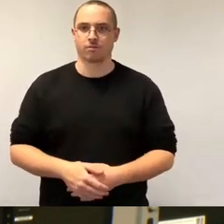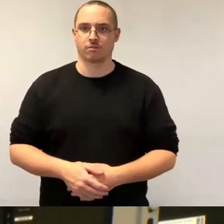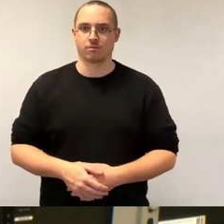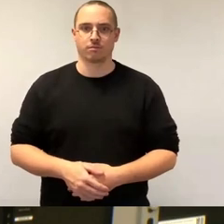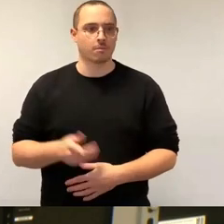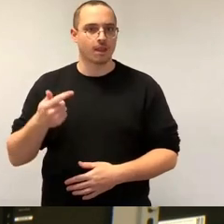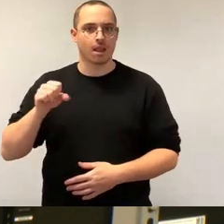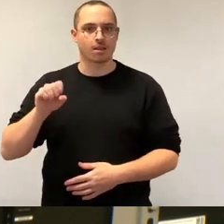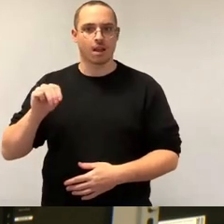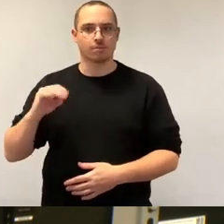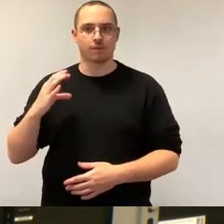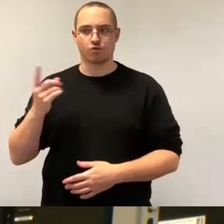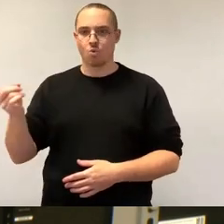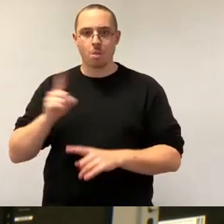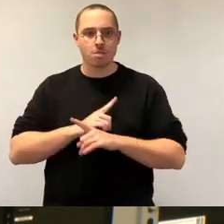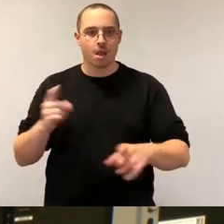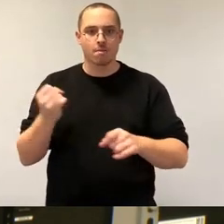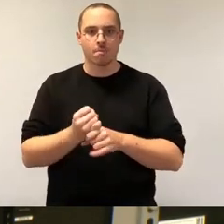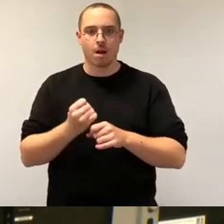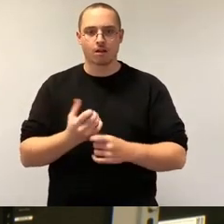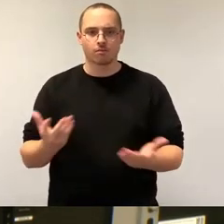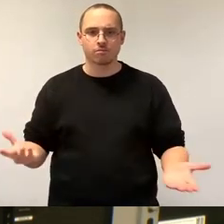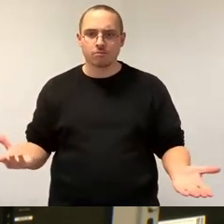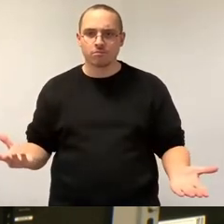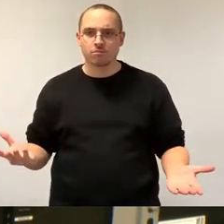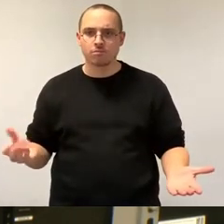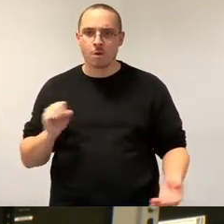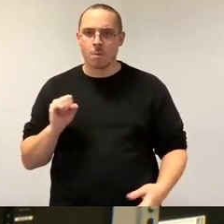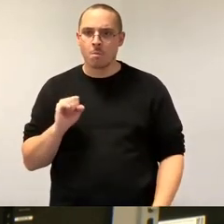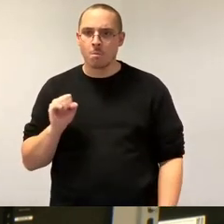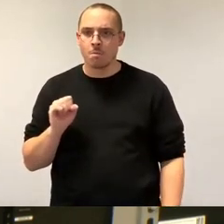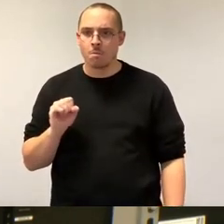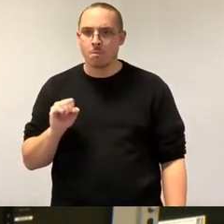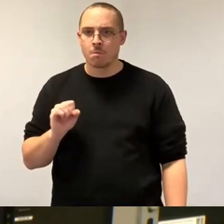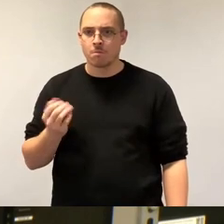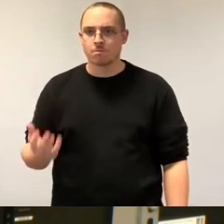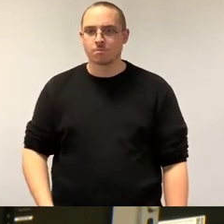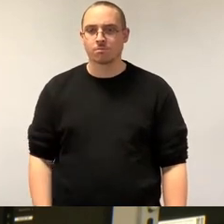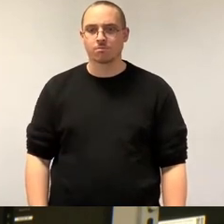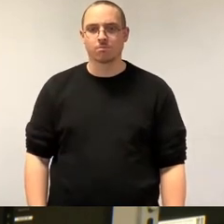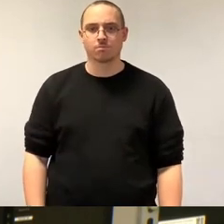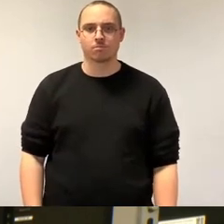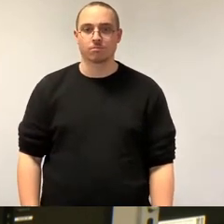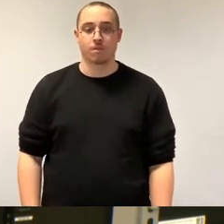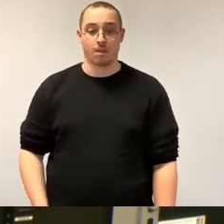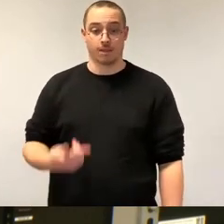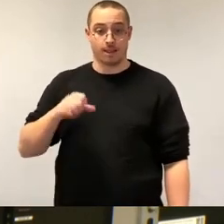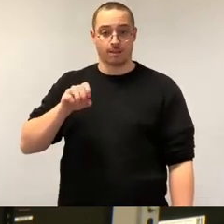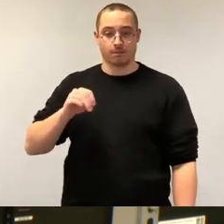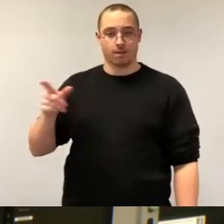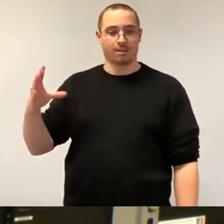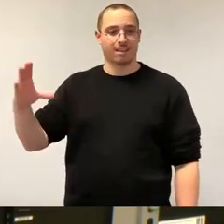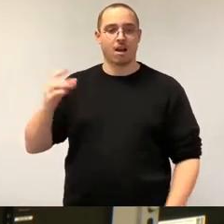nicht gemacht. Was die ganzen Vorgänge bei TSMC auszeichnet, ist, dass der Stadtrat weder